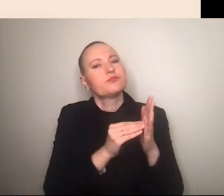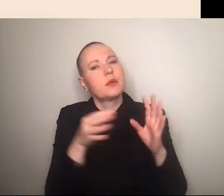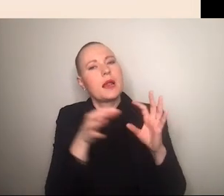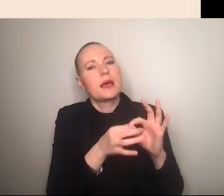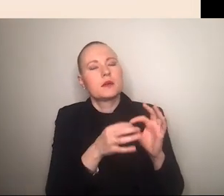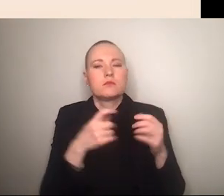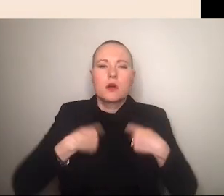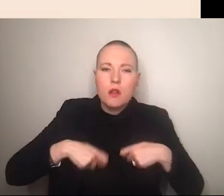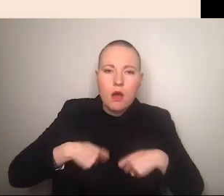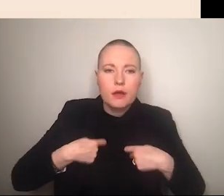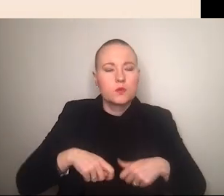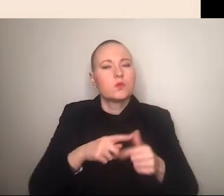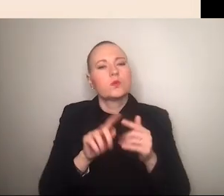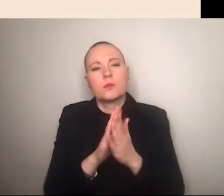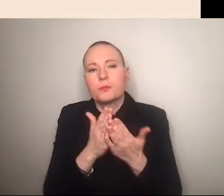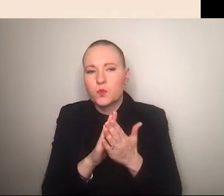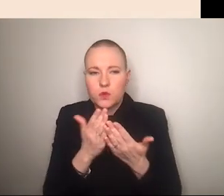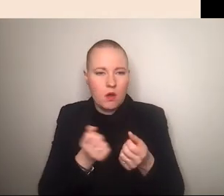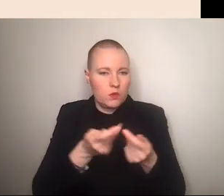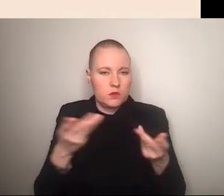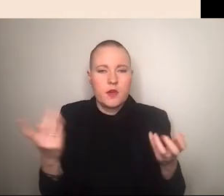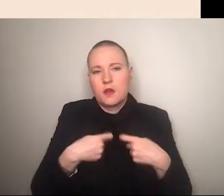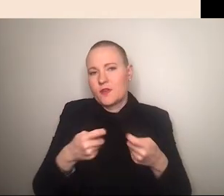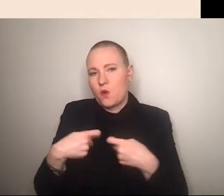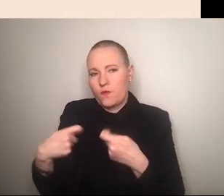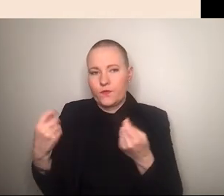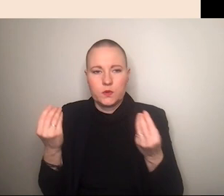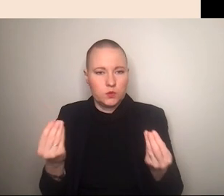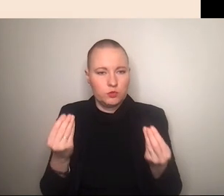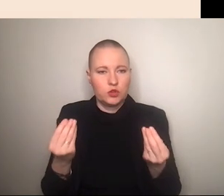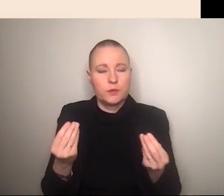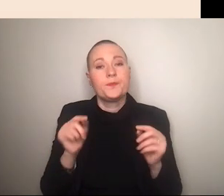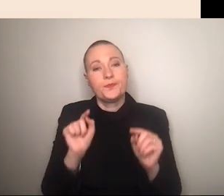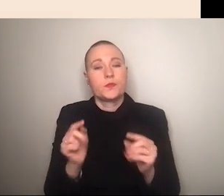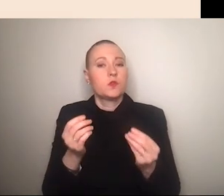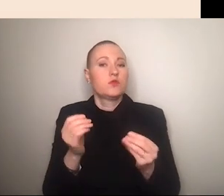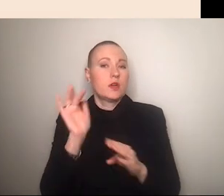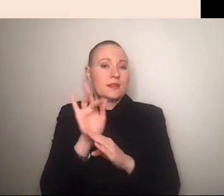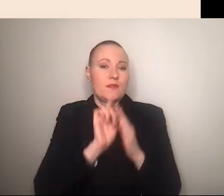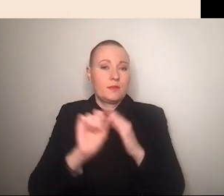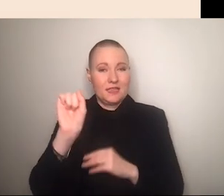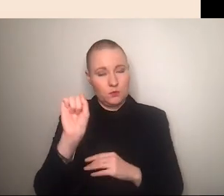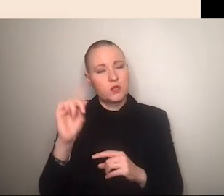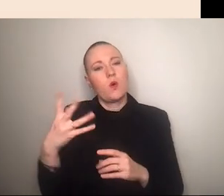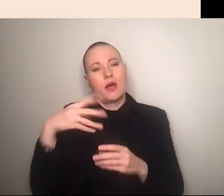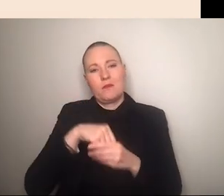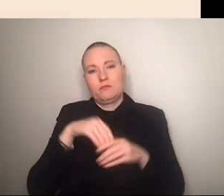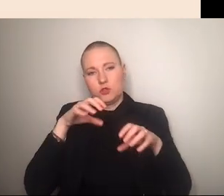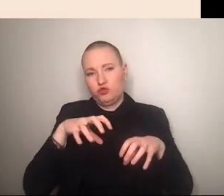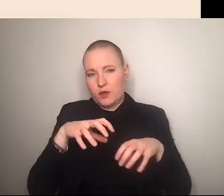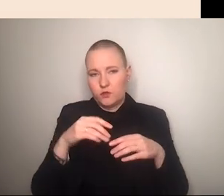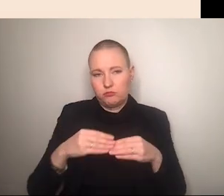setbücher et cetera verkaufen und häufig ist eben auch hier der antifeminismus teil des geschäftsmodells